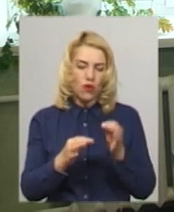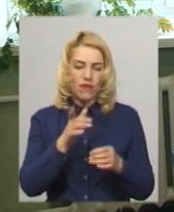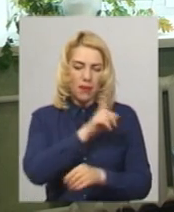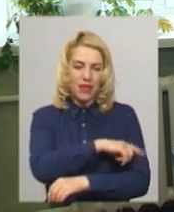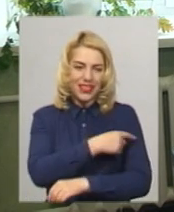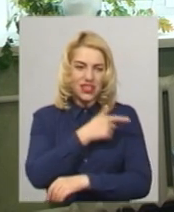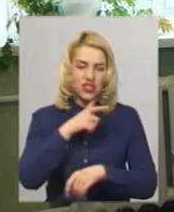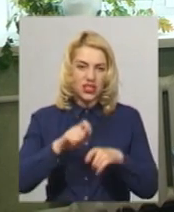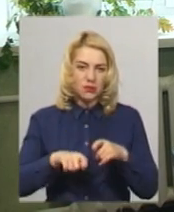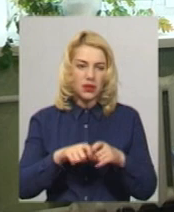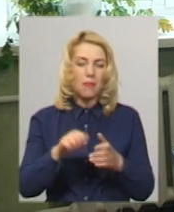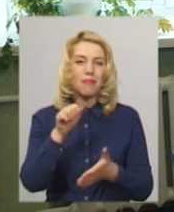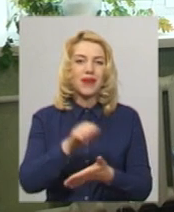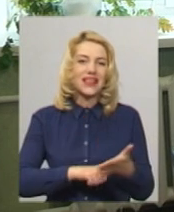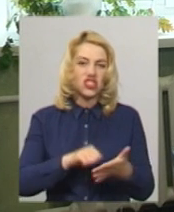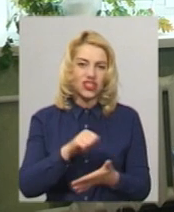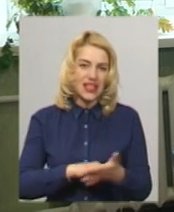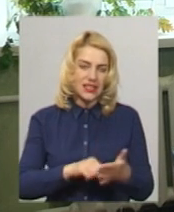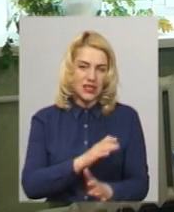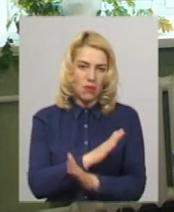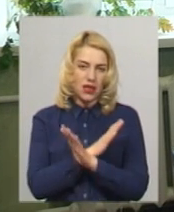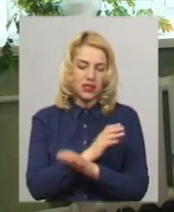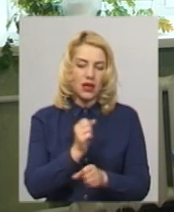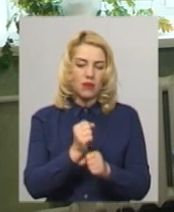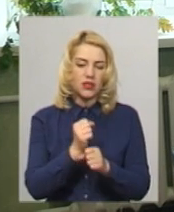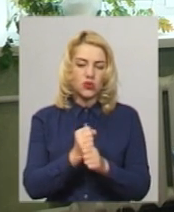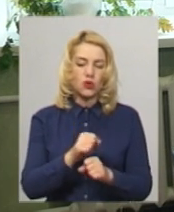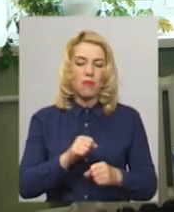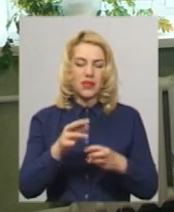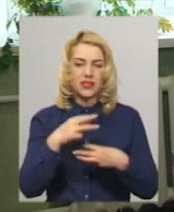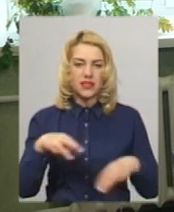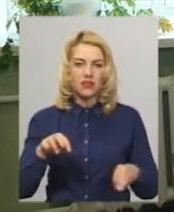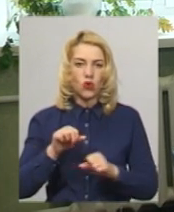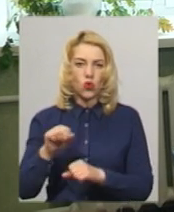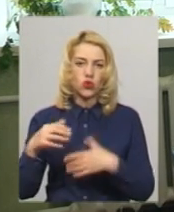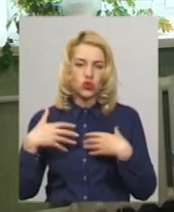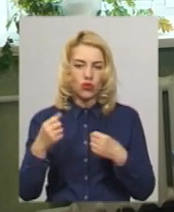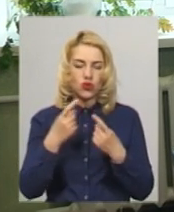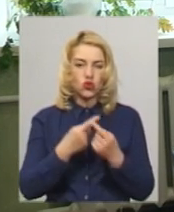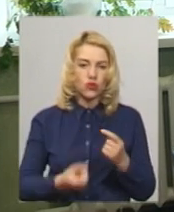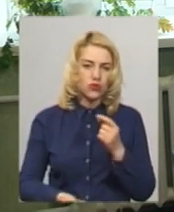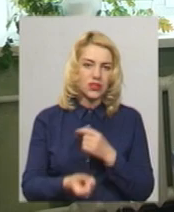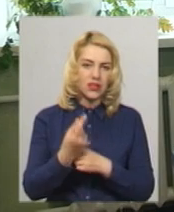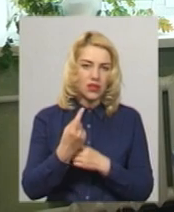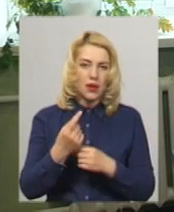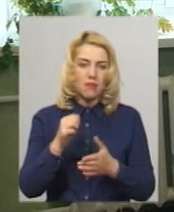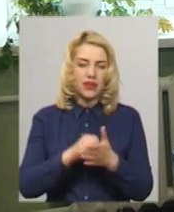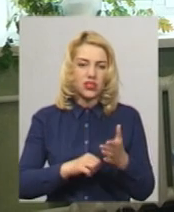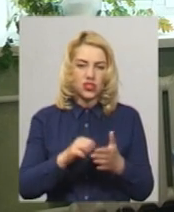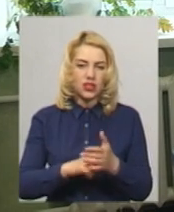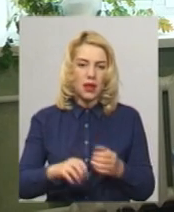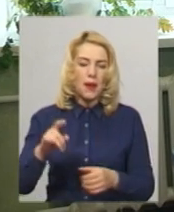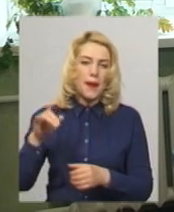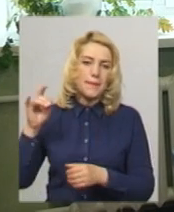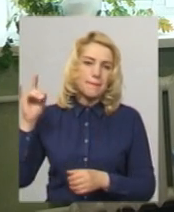причини смерті. Працює комісія Міністерства оборони щодо встановлення причини падіння вертоліта Мі